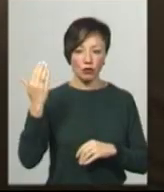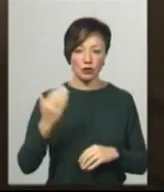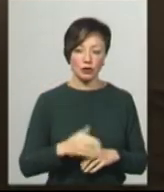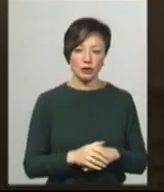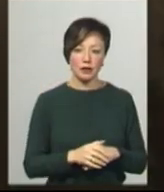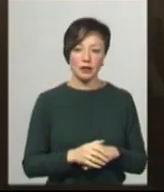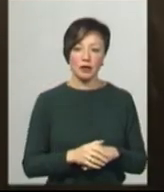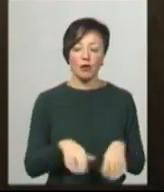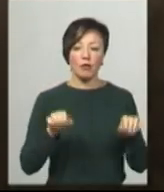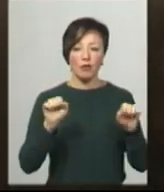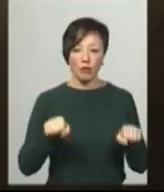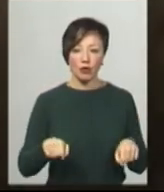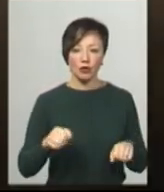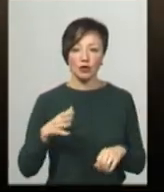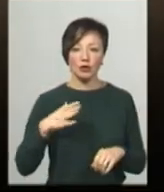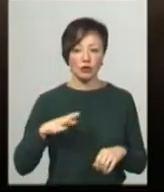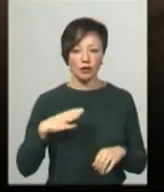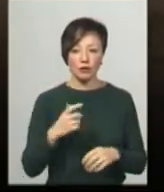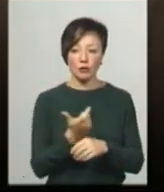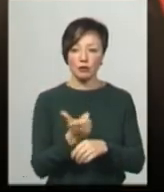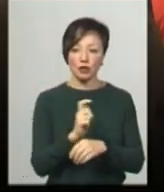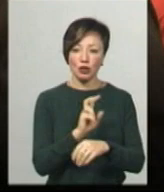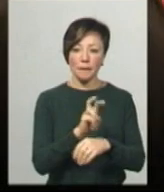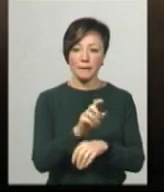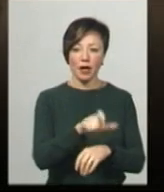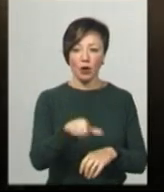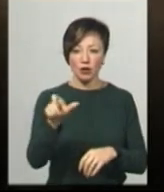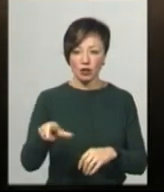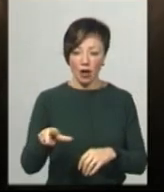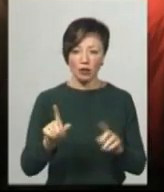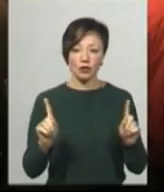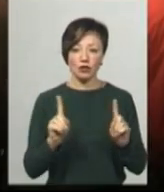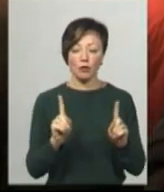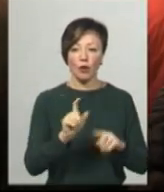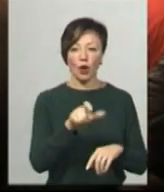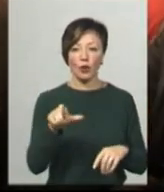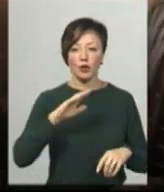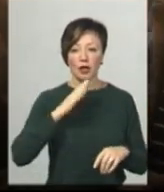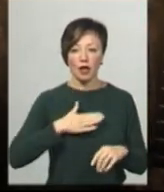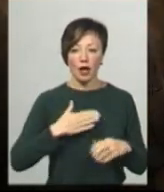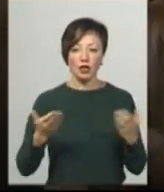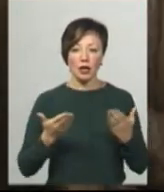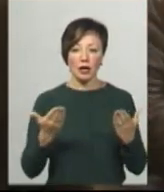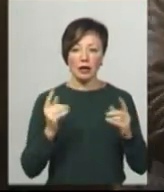Можна очікувати більше прихожан, щоб люди наші, які